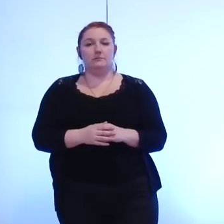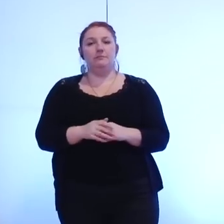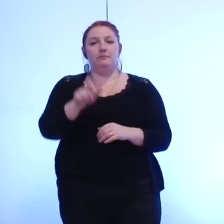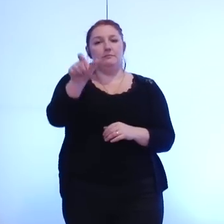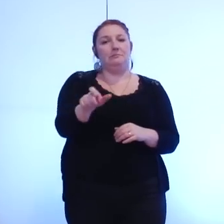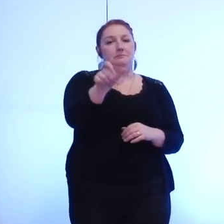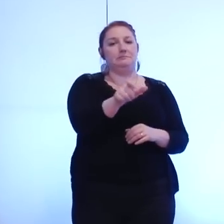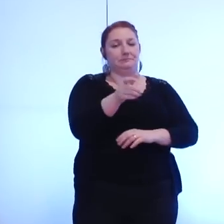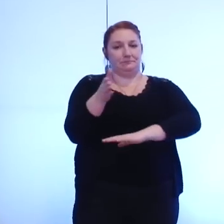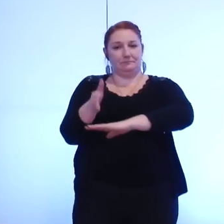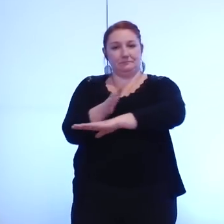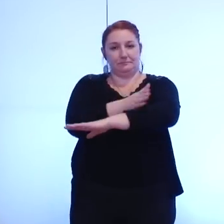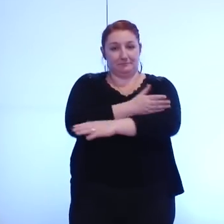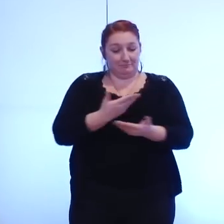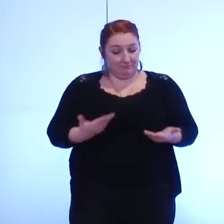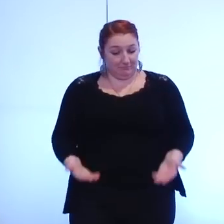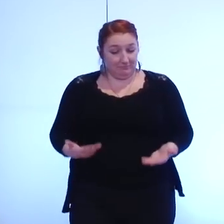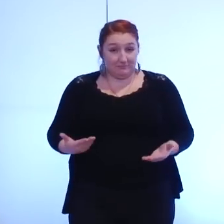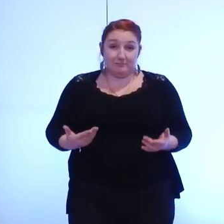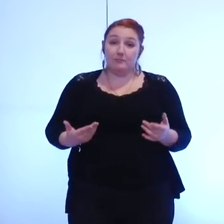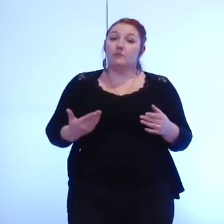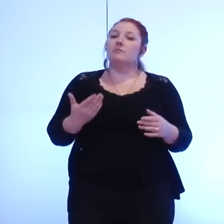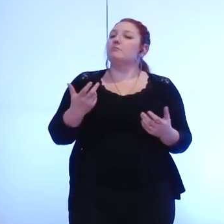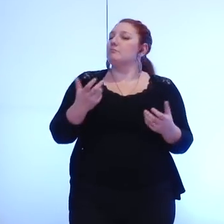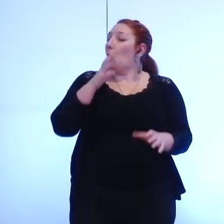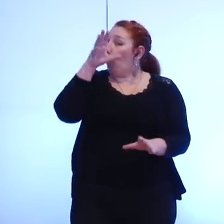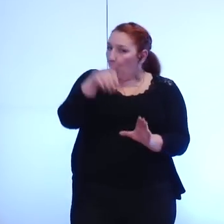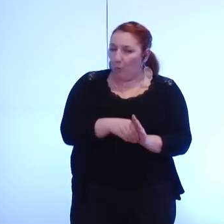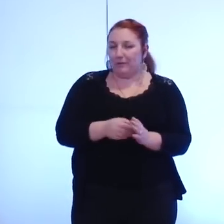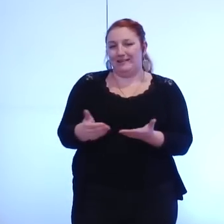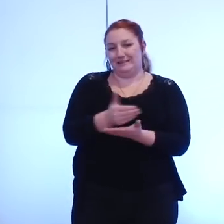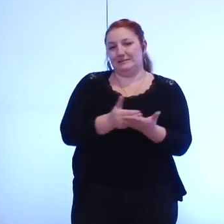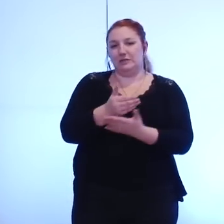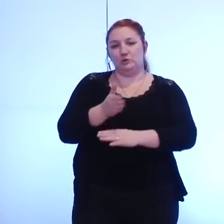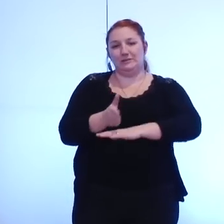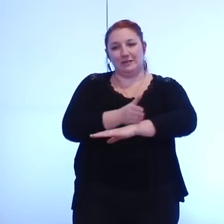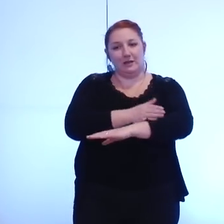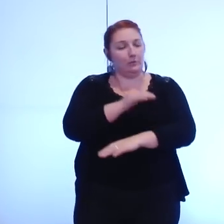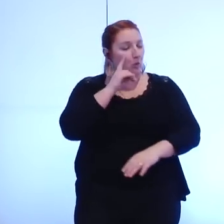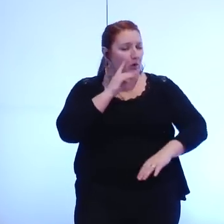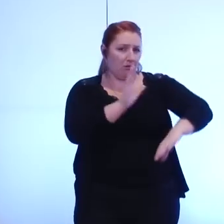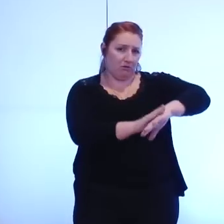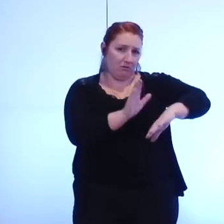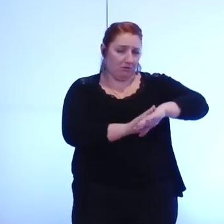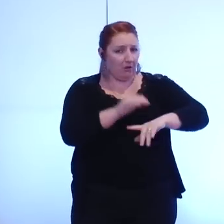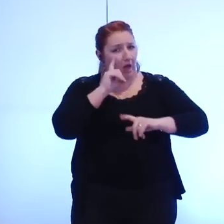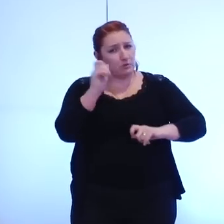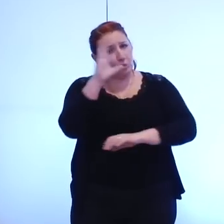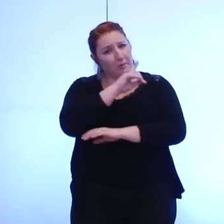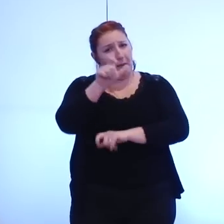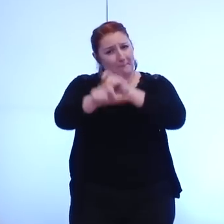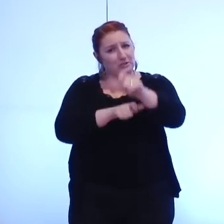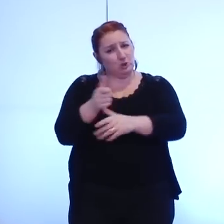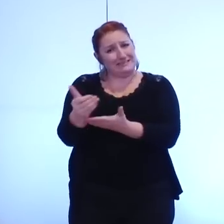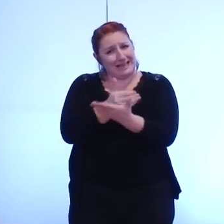actuels et notamment aux actionnaires salariés parce que on voulait vous rappeler qu'il y avait des salariés qui sont